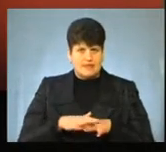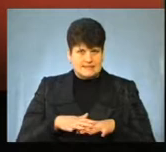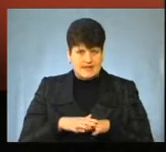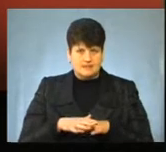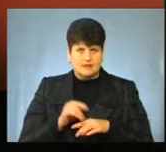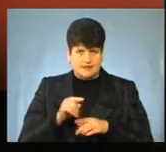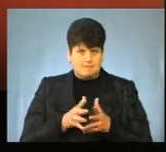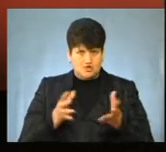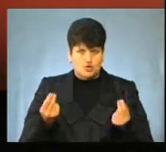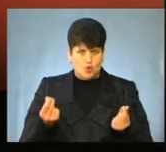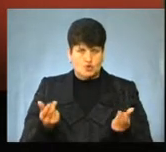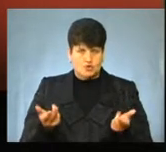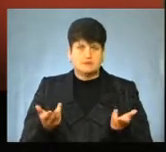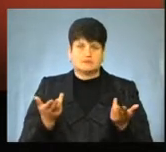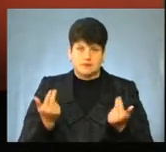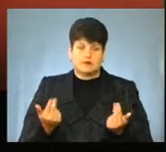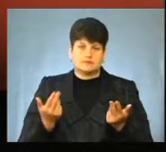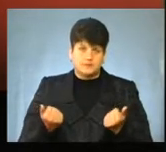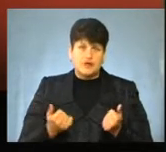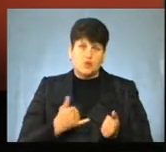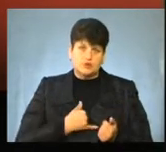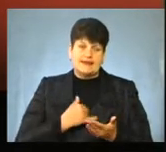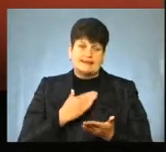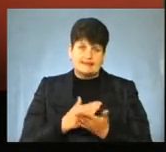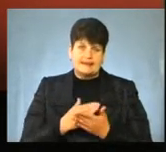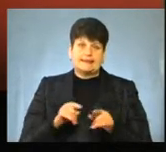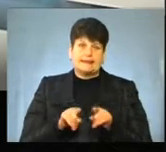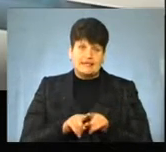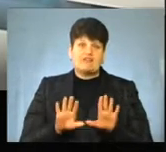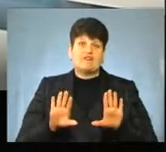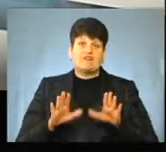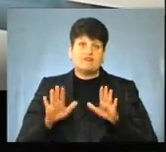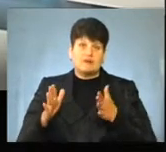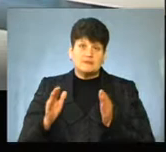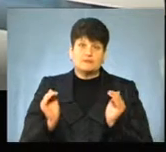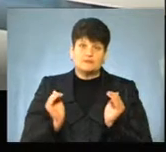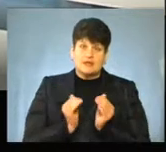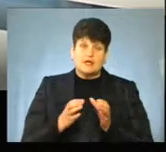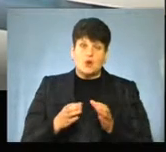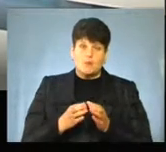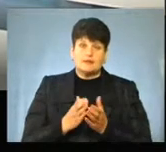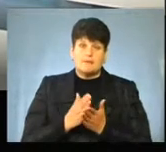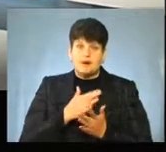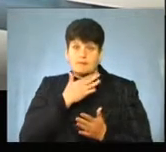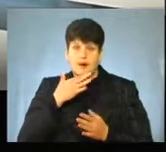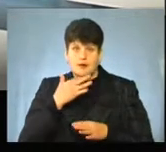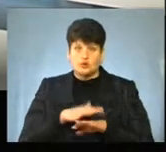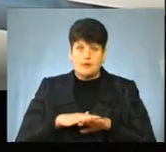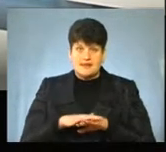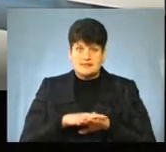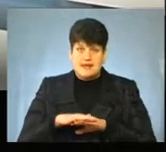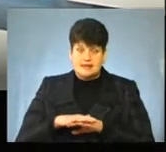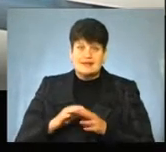тим більше грошей, так? Так, звичайно. У нас є такі випадки, що невеликі громади мають багато населення,